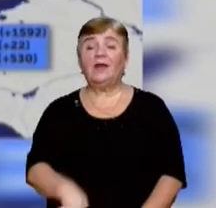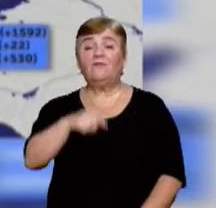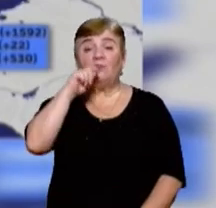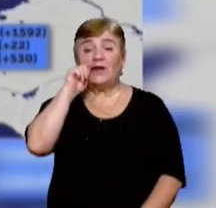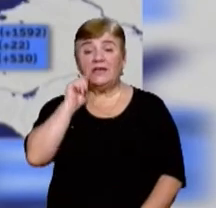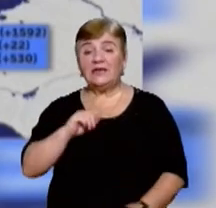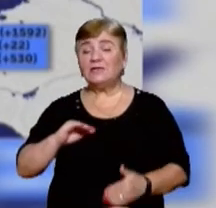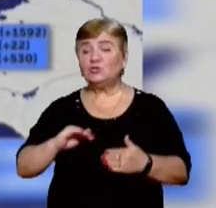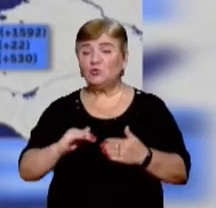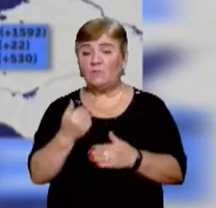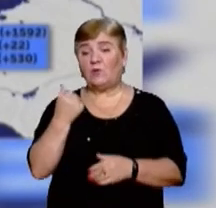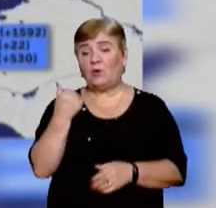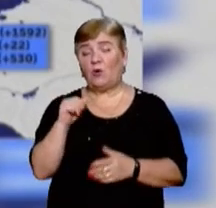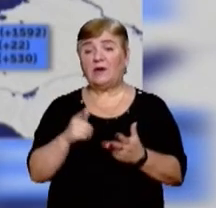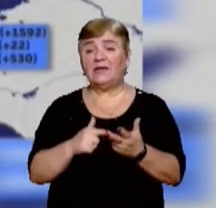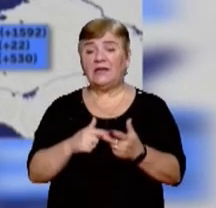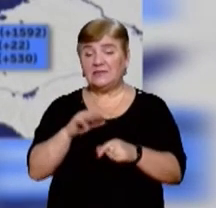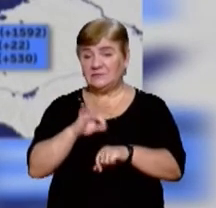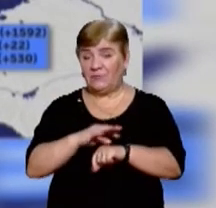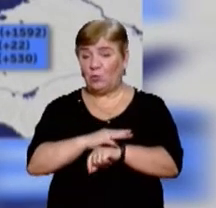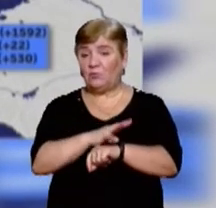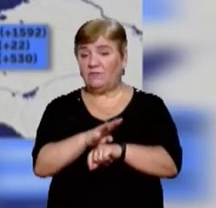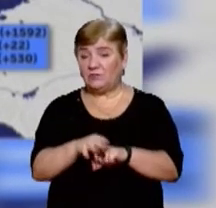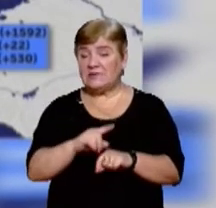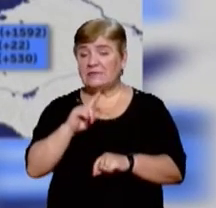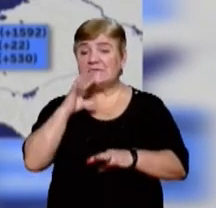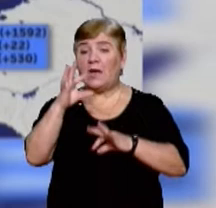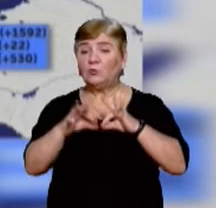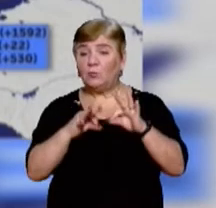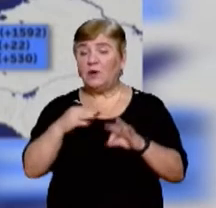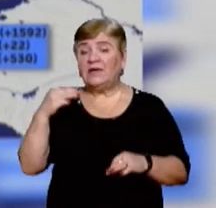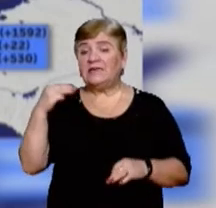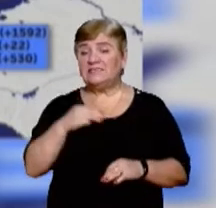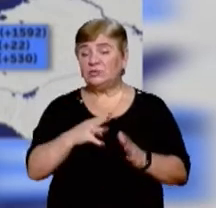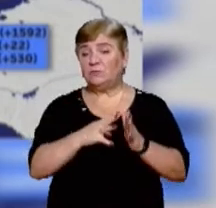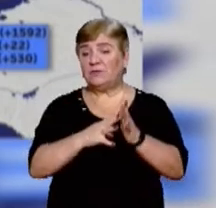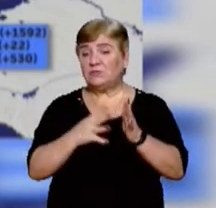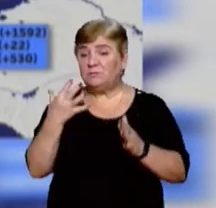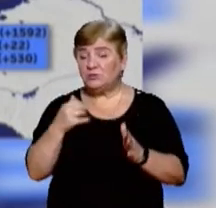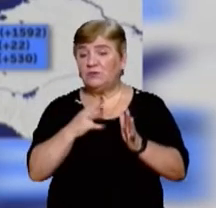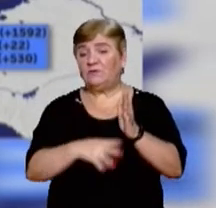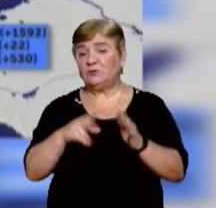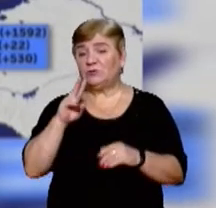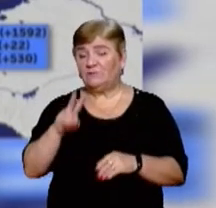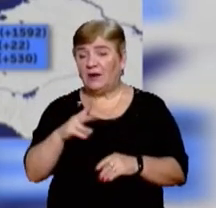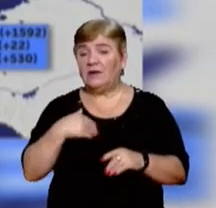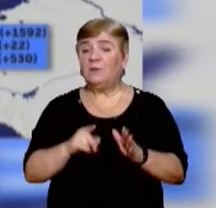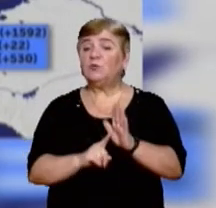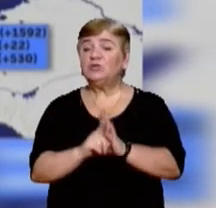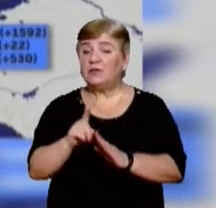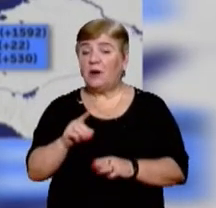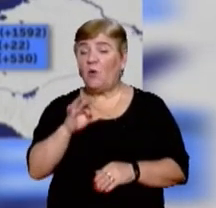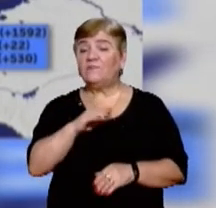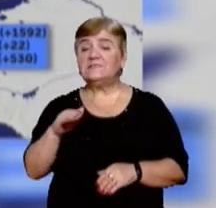Україні знову рекордна кількість підтверджених випадків коронавірусу за добу – 1592. Загалом від початку пандемії, за